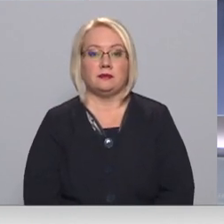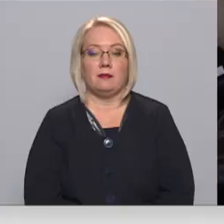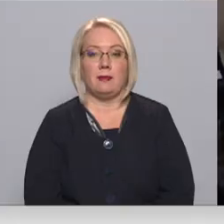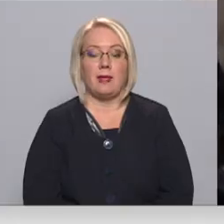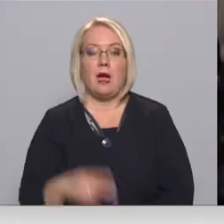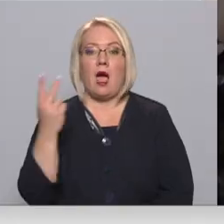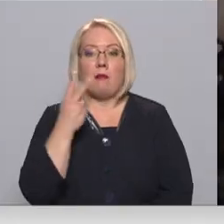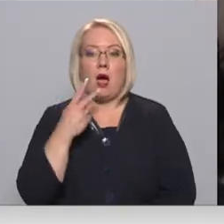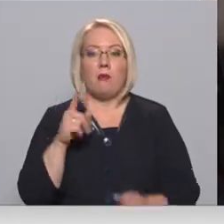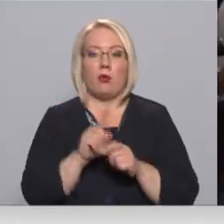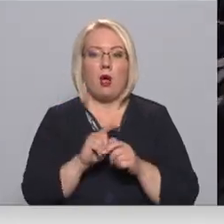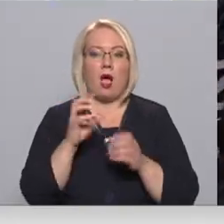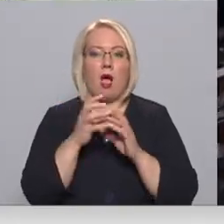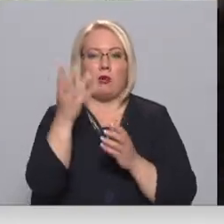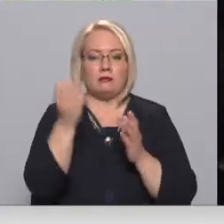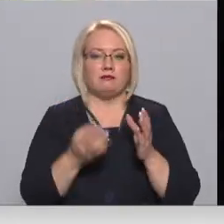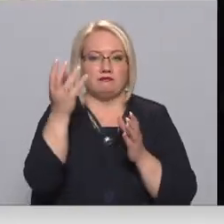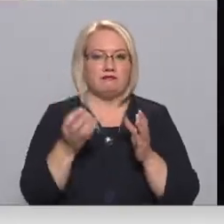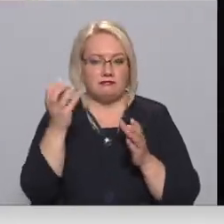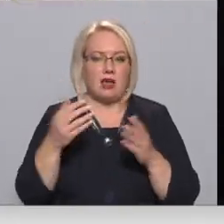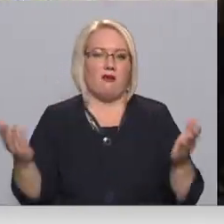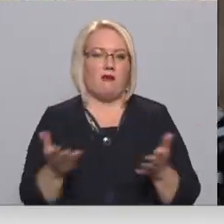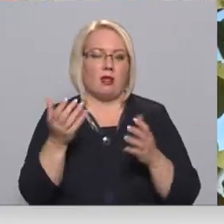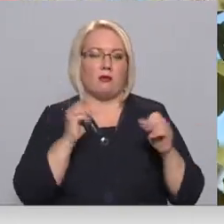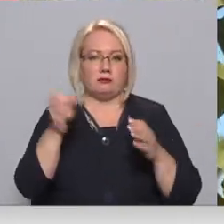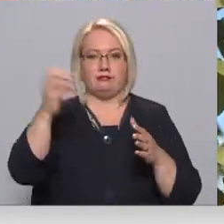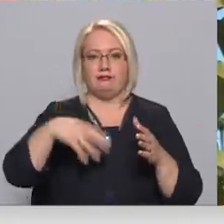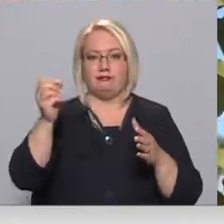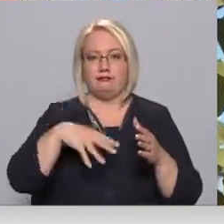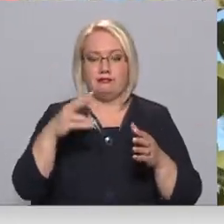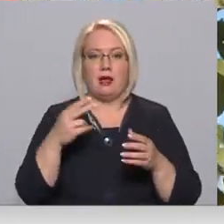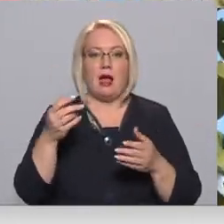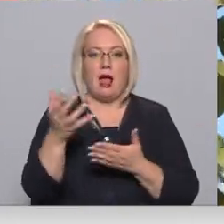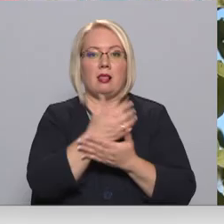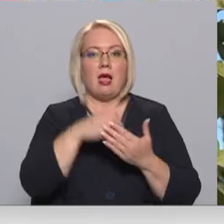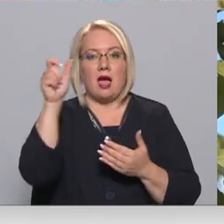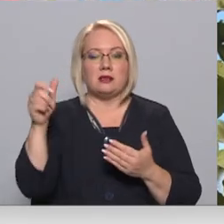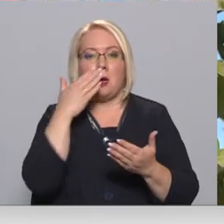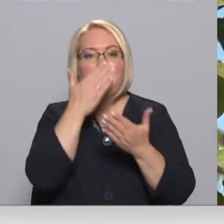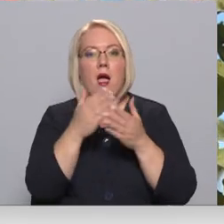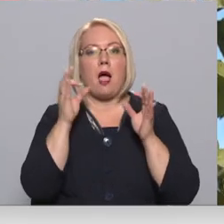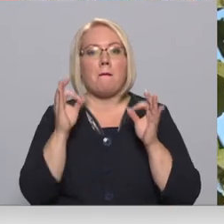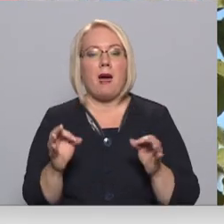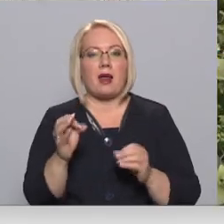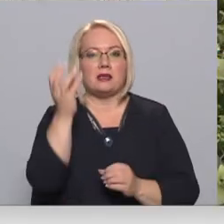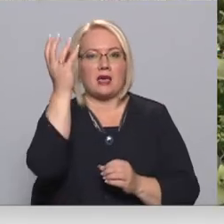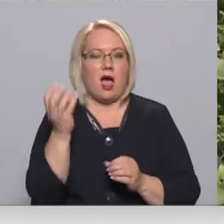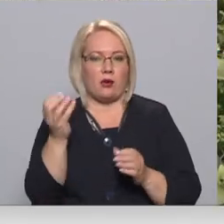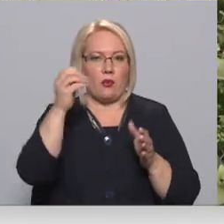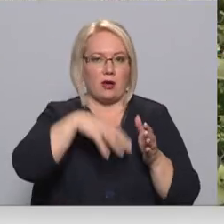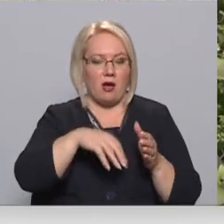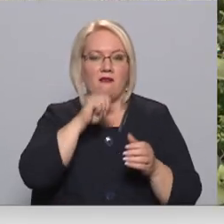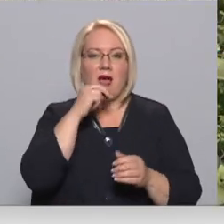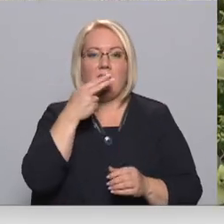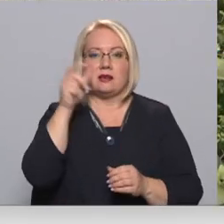Aramavu rokām apķer ābolus un ar vieglām roku kustībām knikts. Lasītāji parāda, kā pareizi ābolu no koka jānoraju. Vēlāk